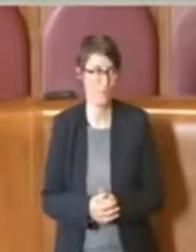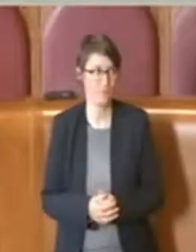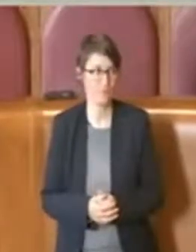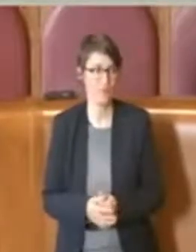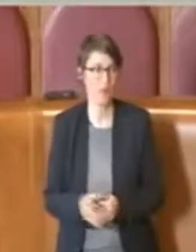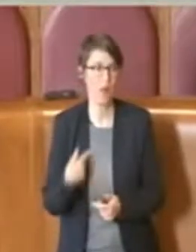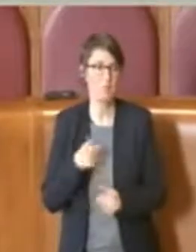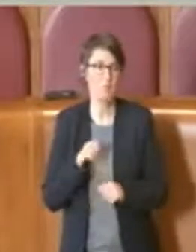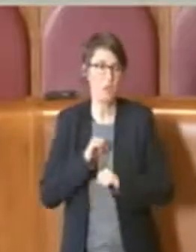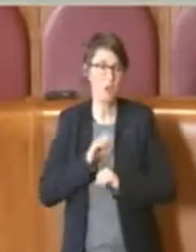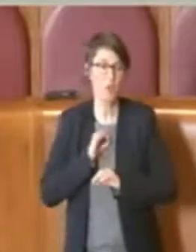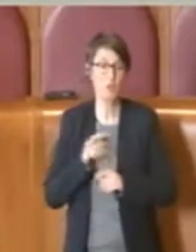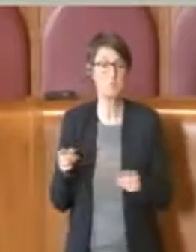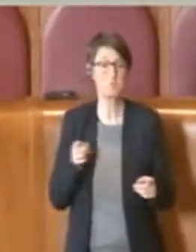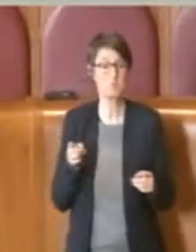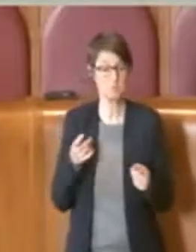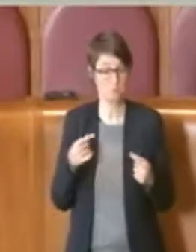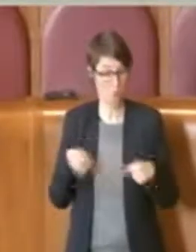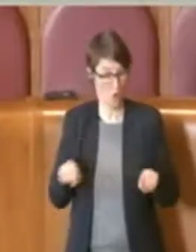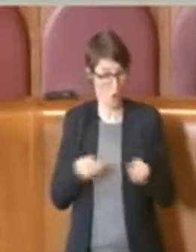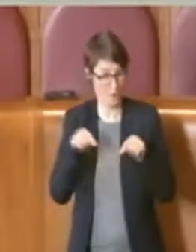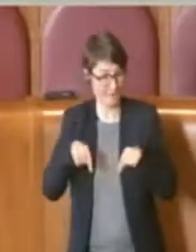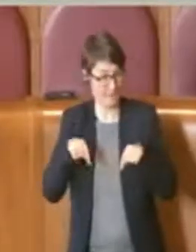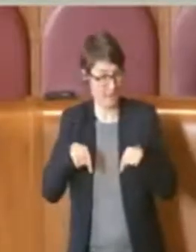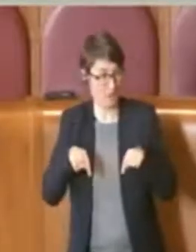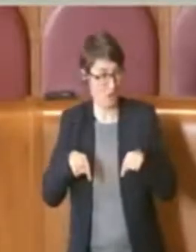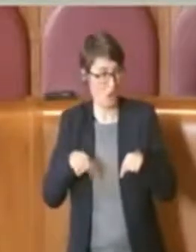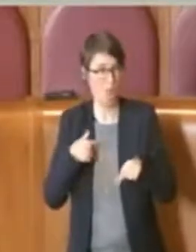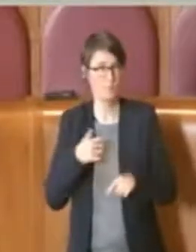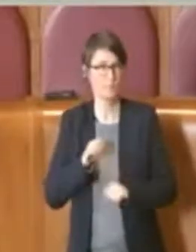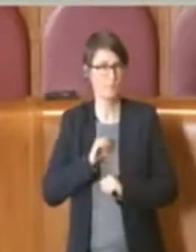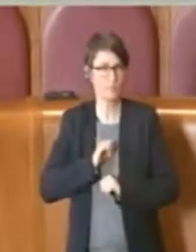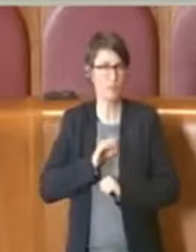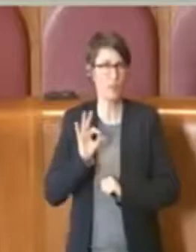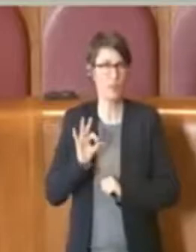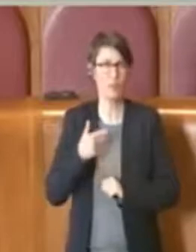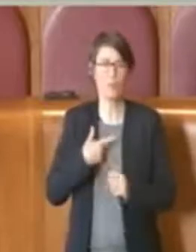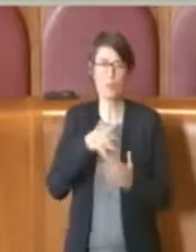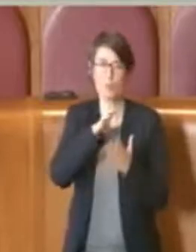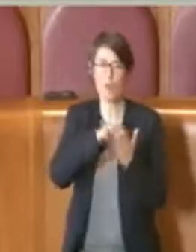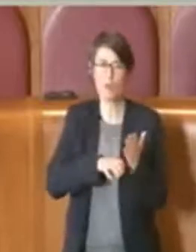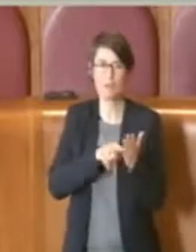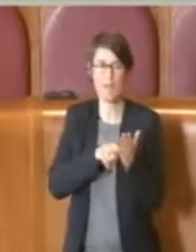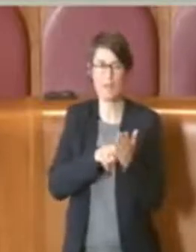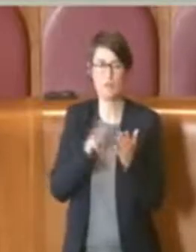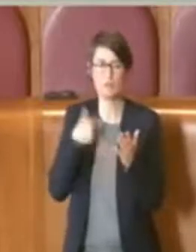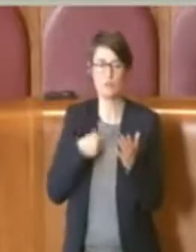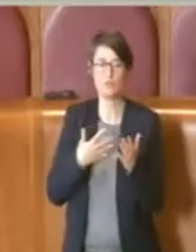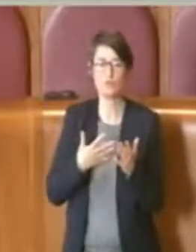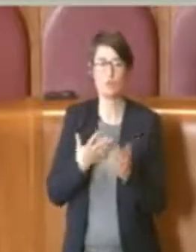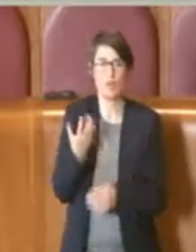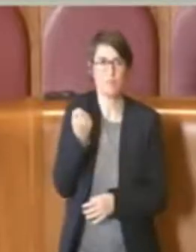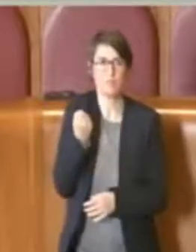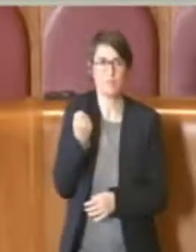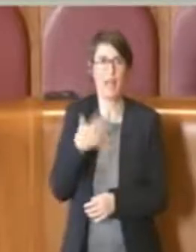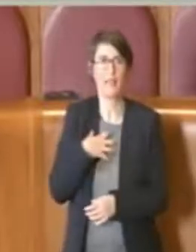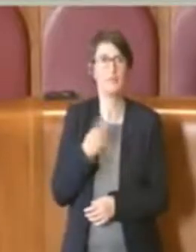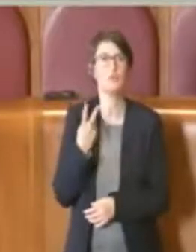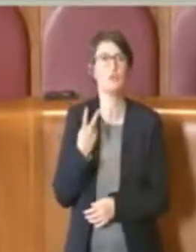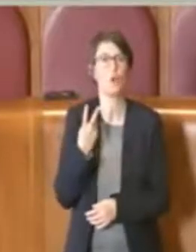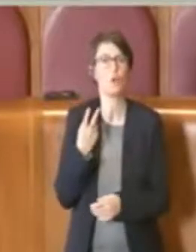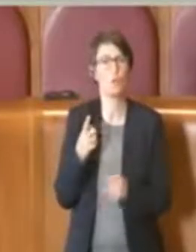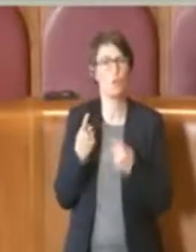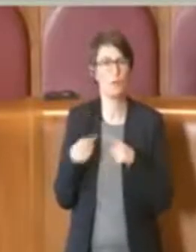durante questa consigliatura, il regolamento sia passato in mano da due assessori differenti, alla fine questo è stato un fatto positivo,